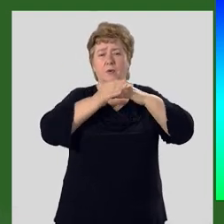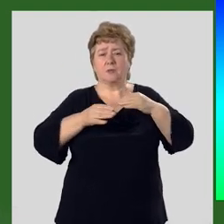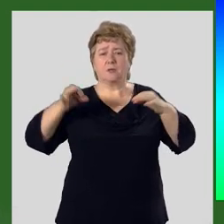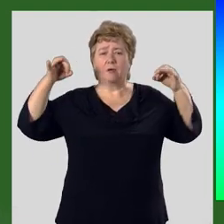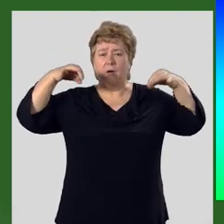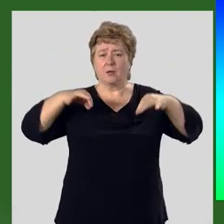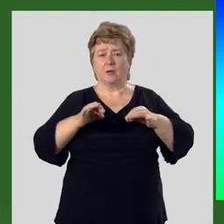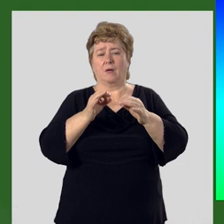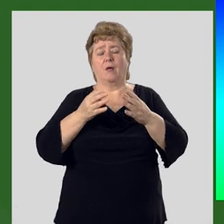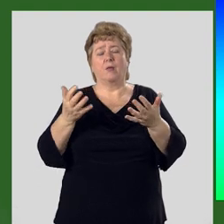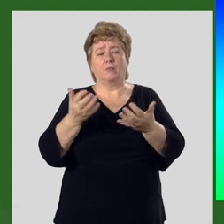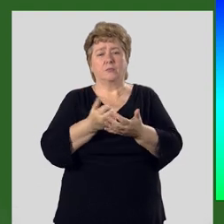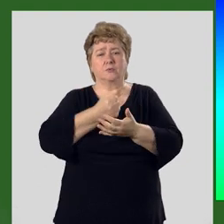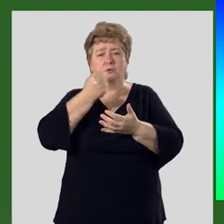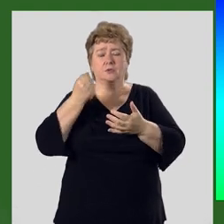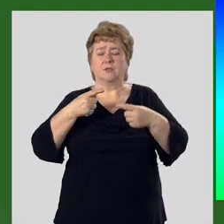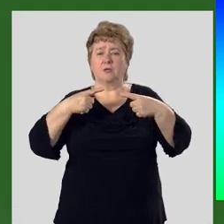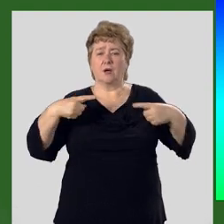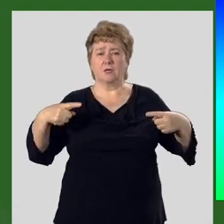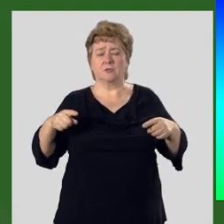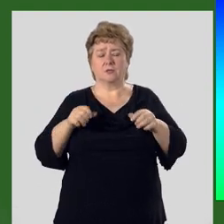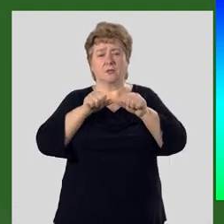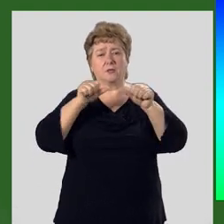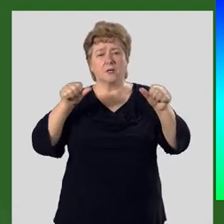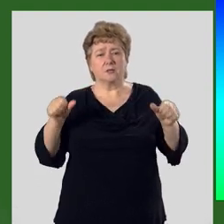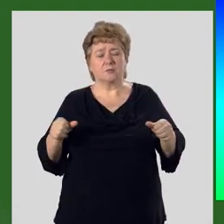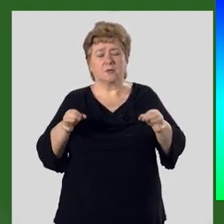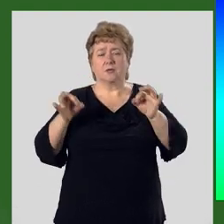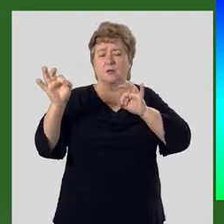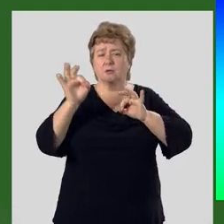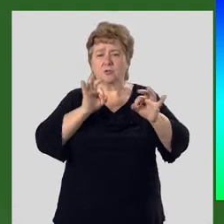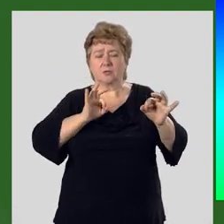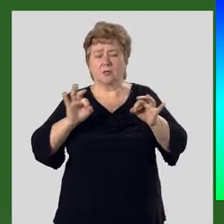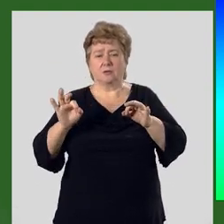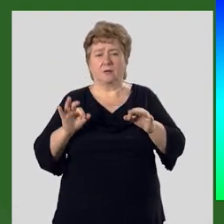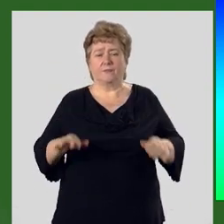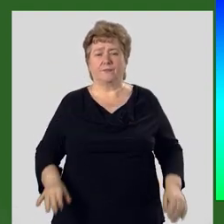и океаны приобретали разные размеры и очертания.